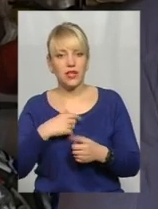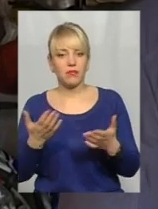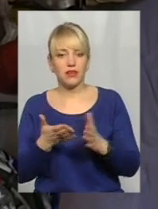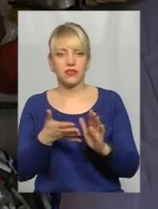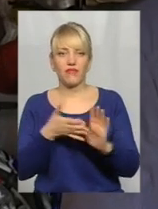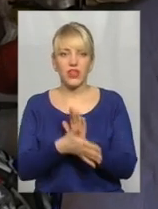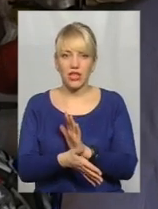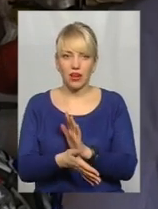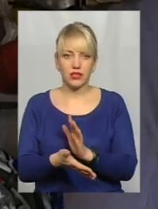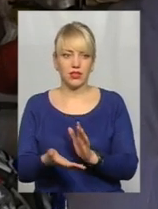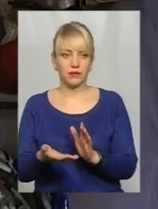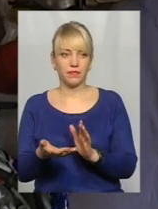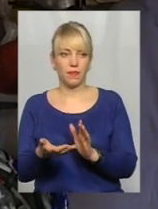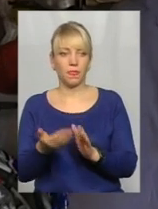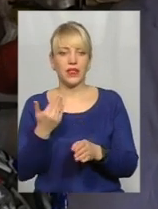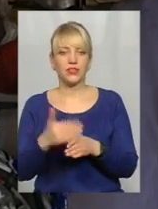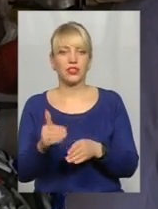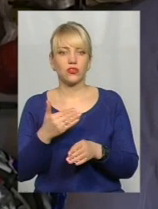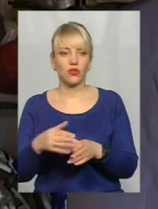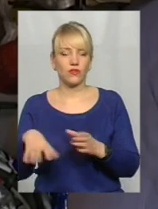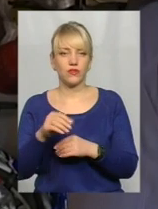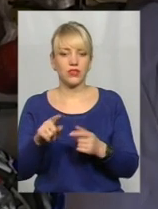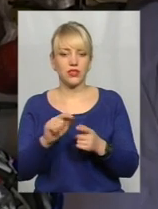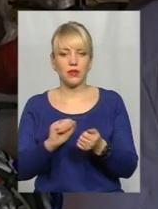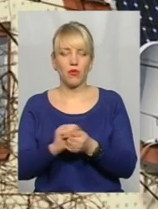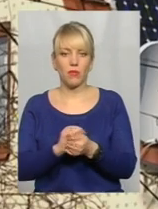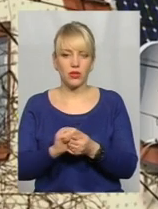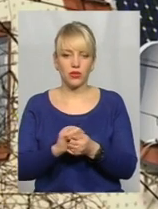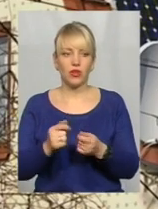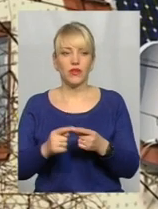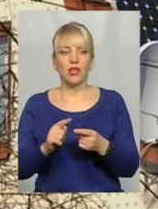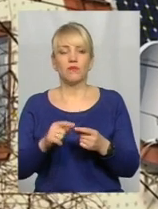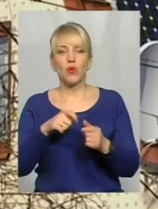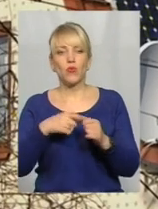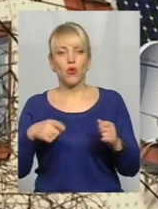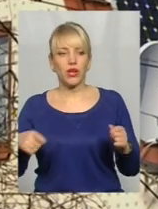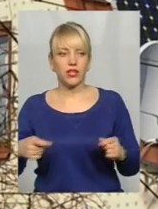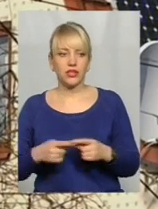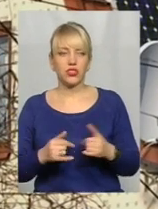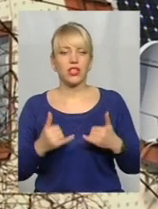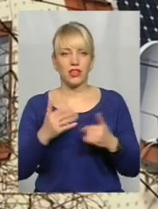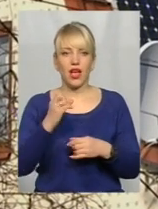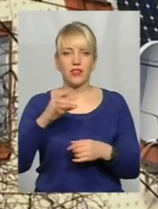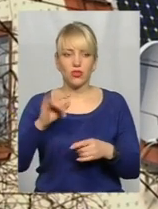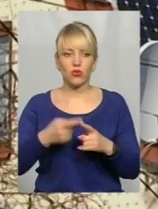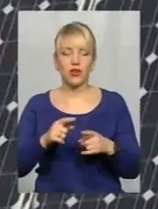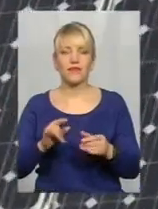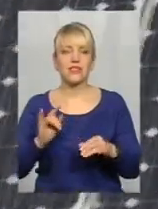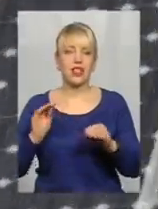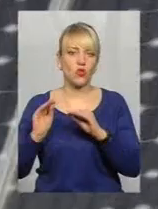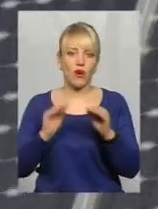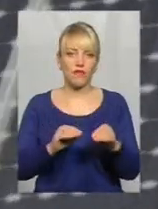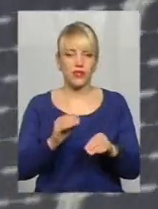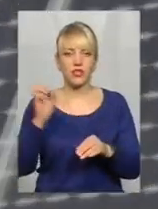частково всі ці паперові бюрократичні. Для пана Анатолія встановлення сонячних батарей – це можливість відчути себе